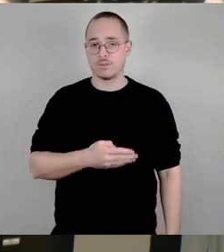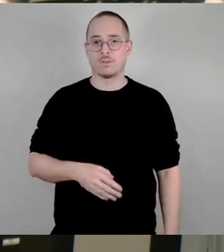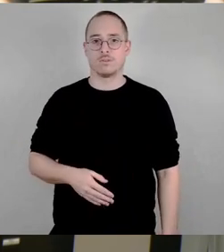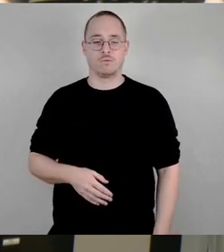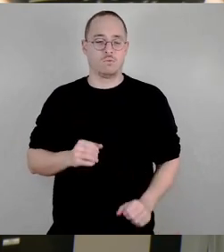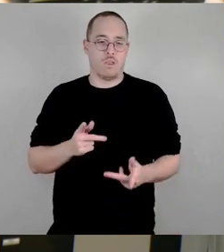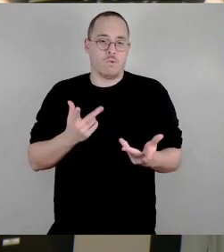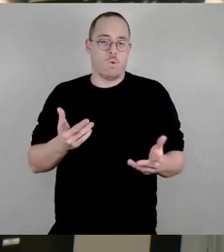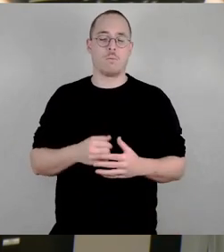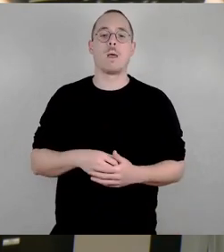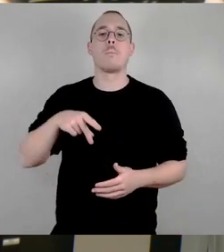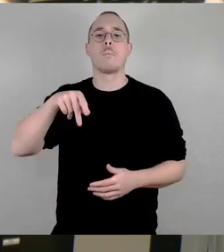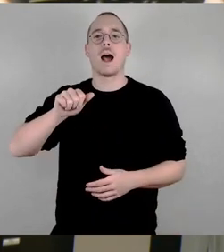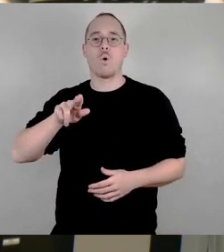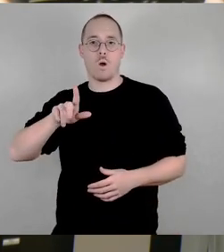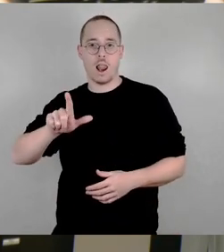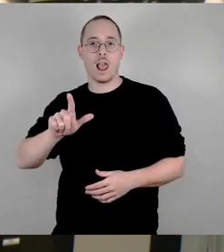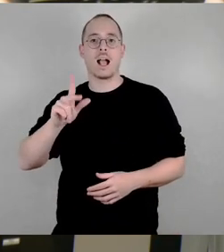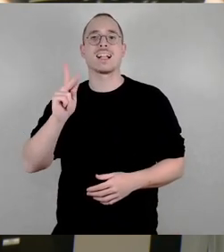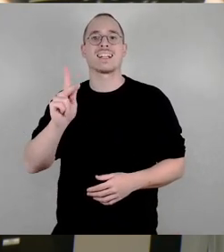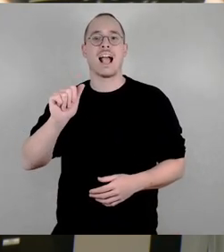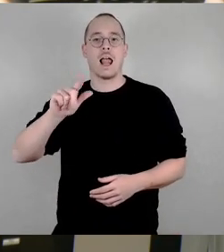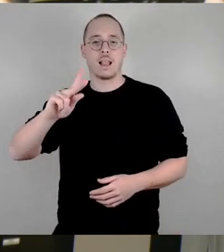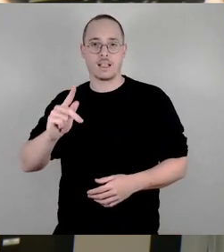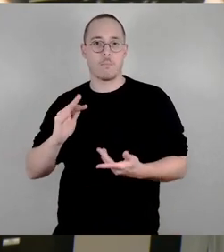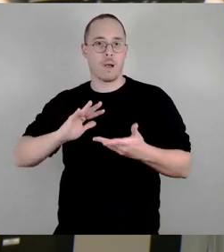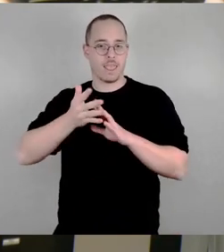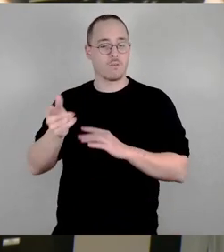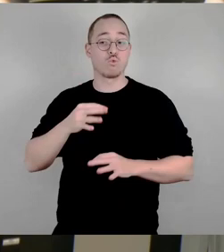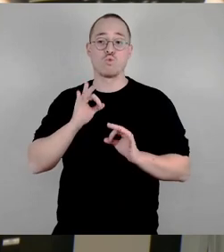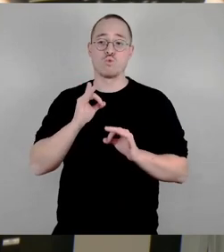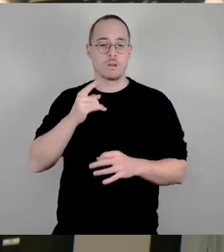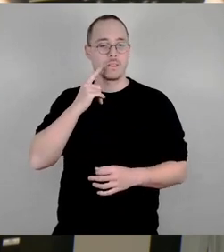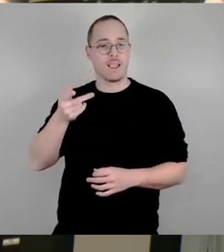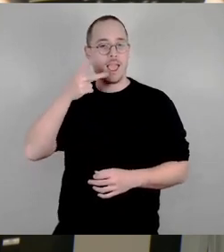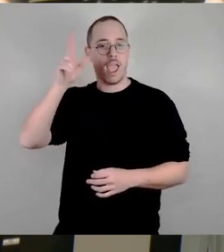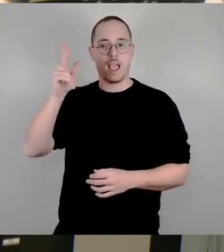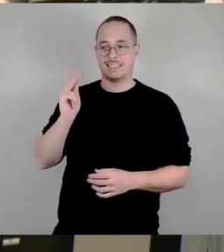wahrscheinlich in Herrn Kiesling treffen. Also, das zum Thema. Dankeschön.